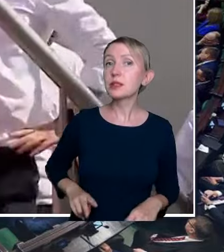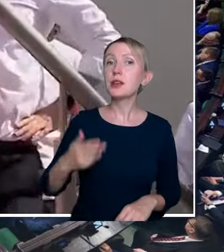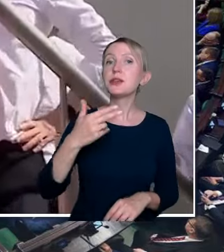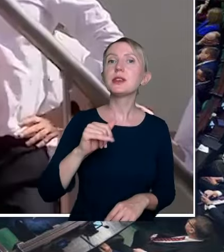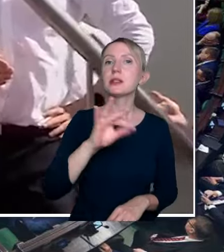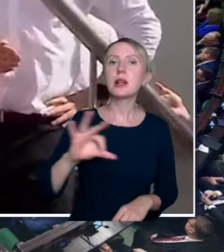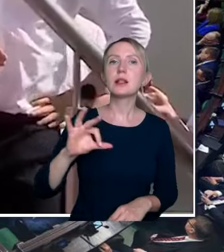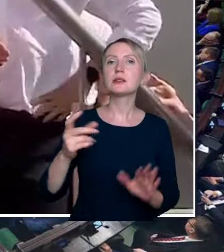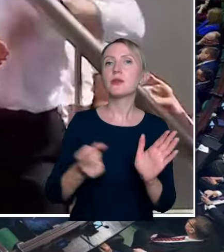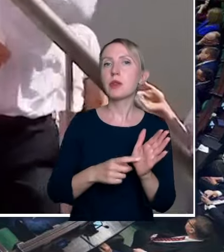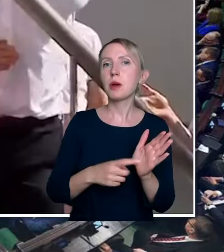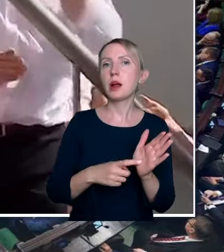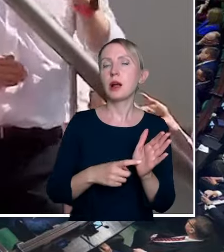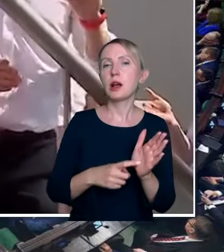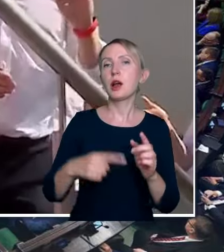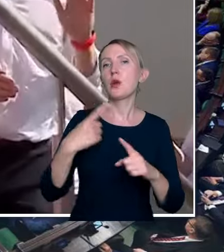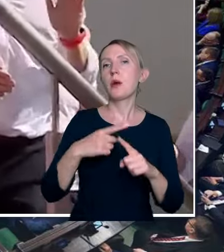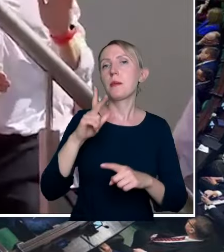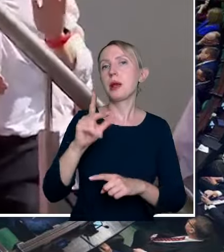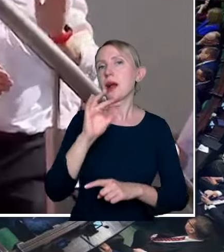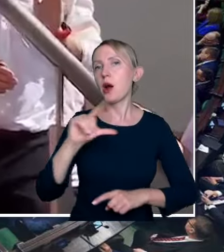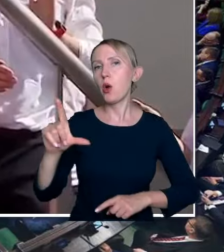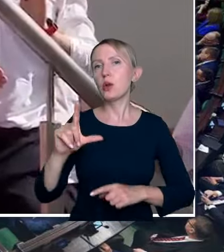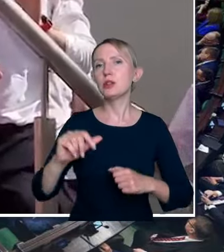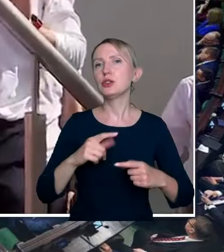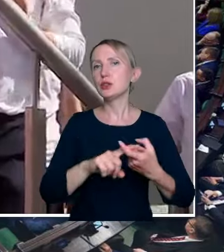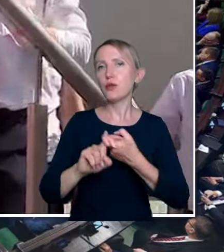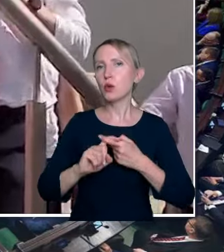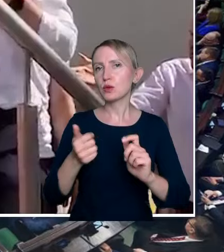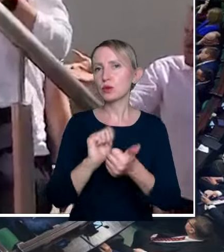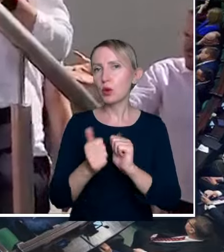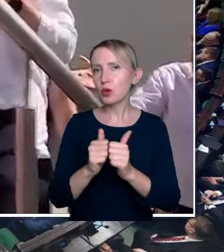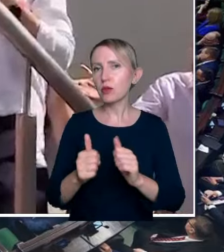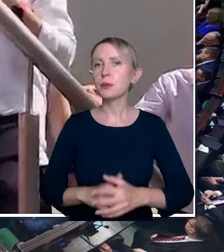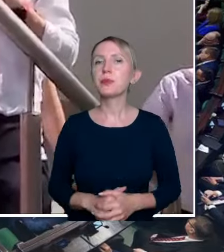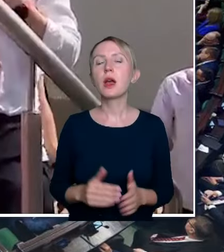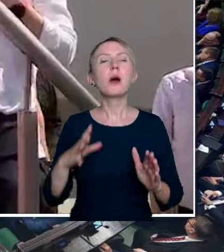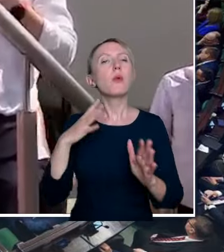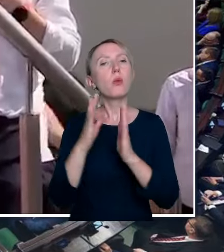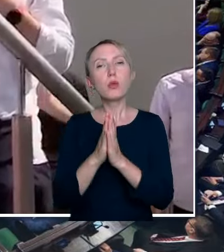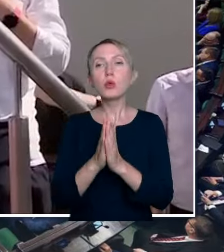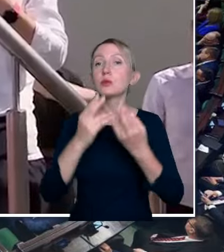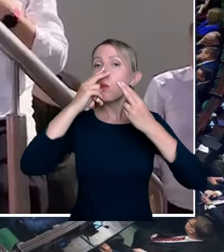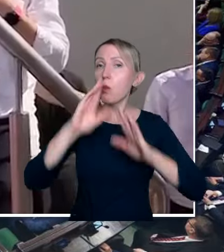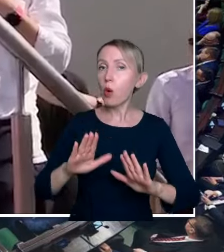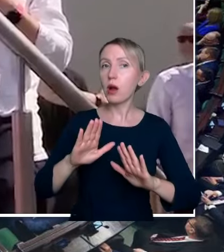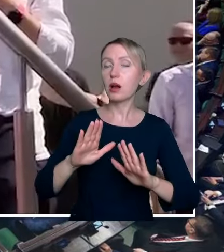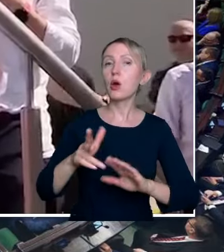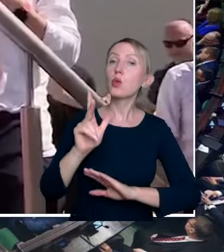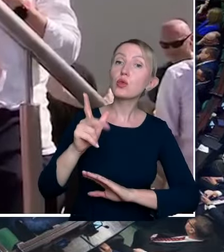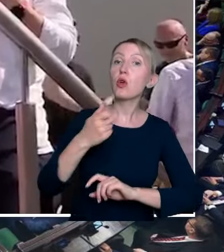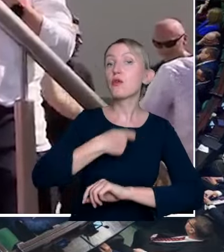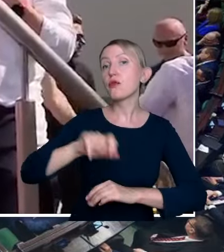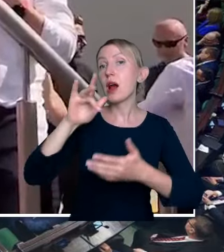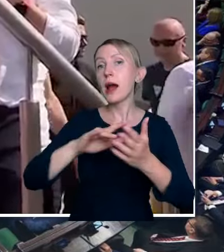oczekuje od członków PKO-lu i związków sportowych. Bo poprosił o to, żeby przedstawić, kto pojechał do